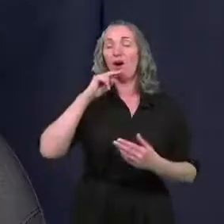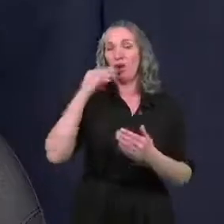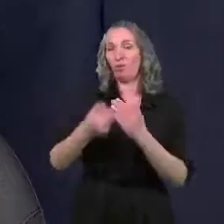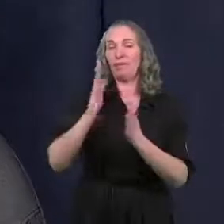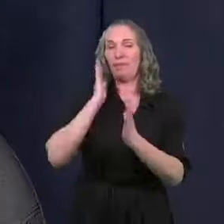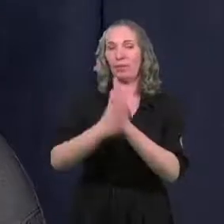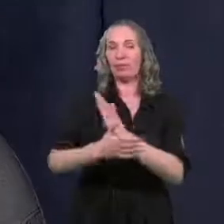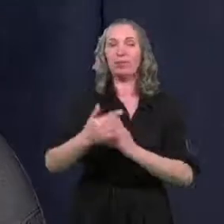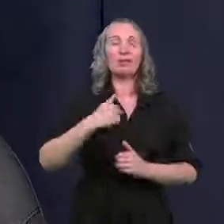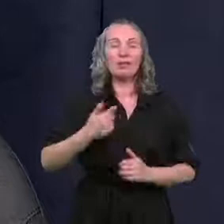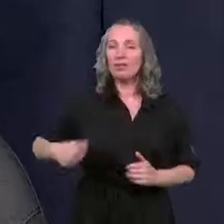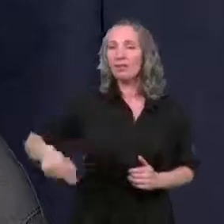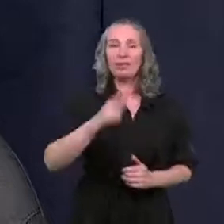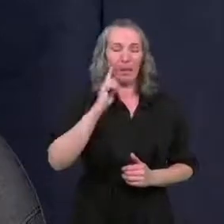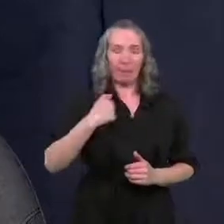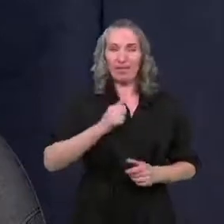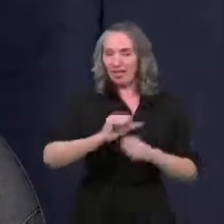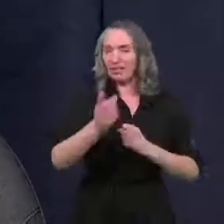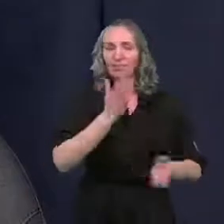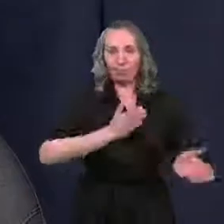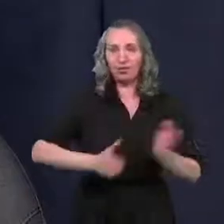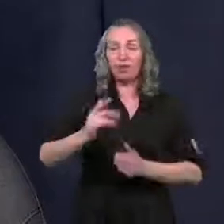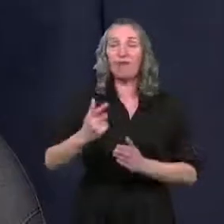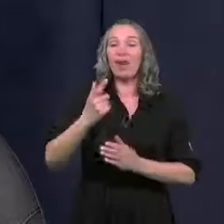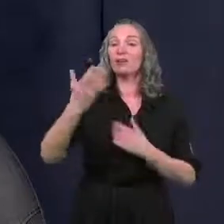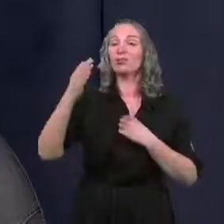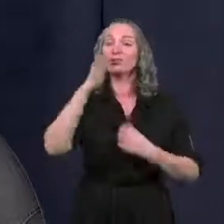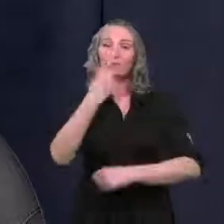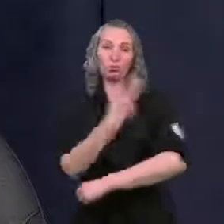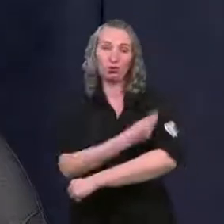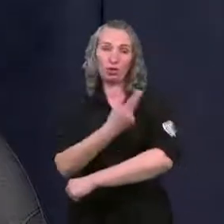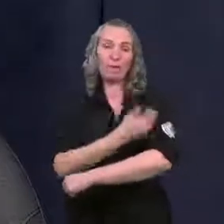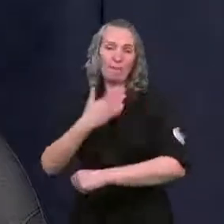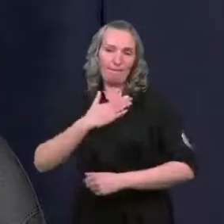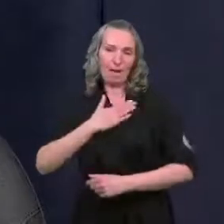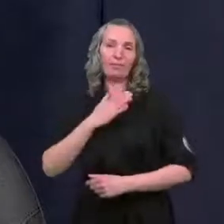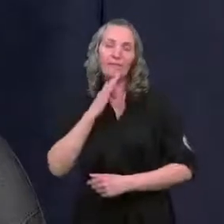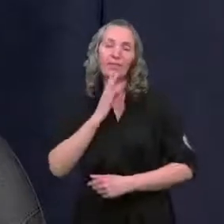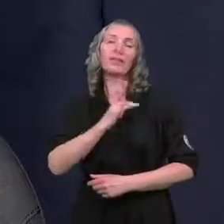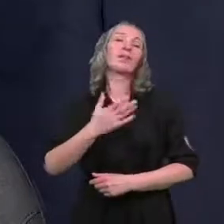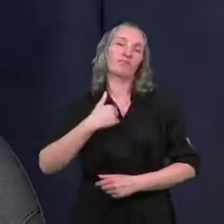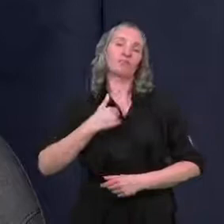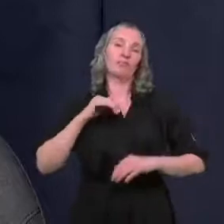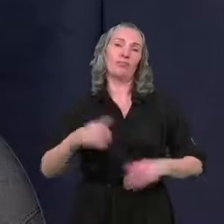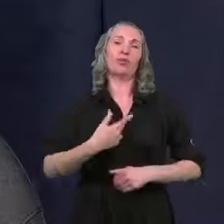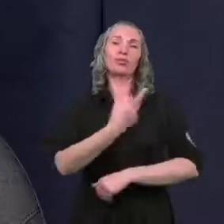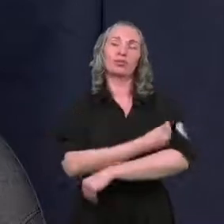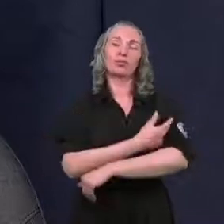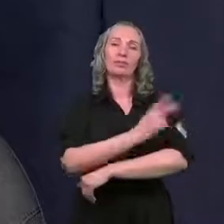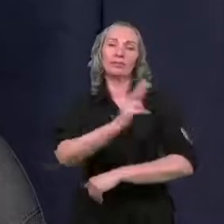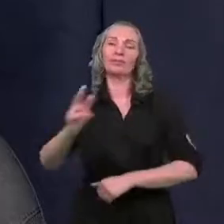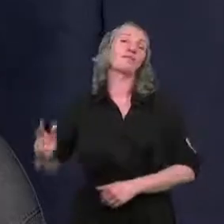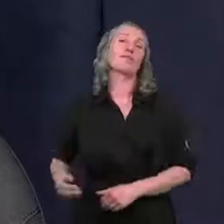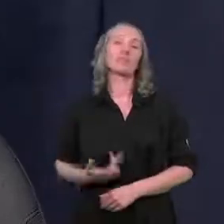wprost, my naprawdę jesteśmy przygotowani i jeśli liczba szczepionek będzie odpowiednia, to jesteśmy w stanie oczywiście tutaj